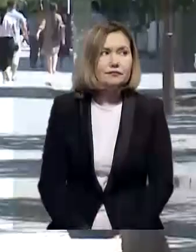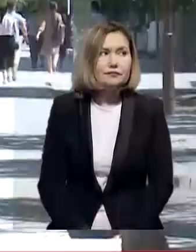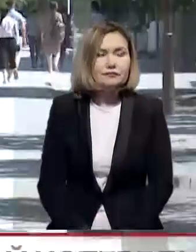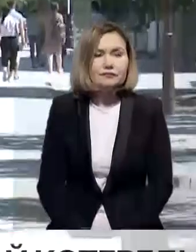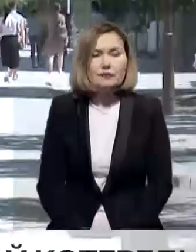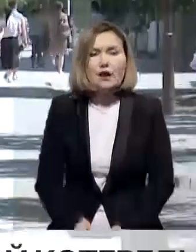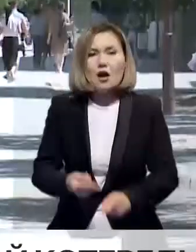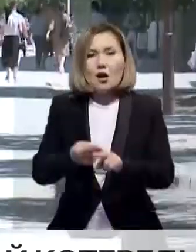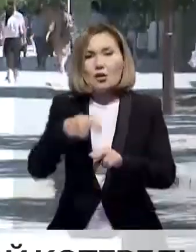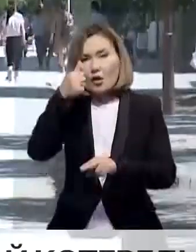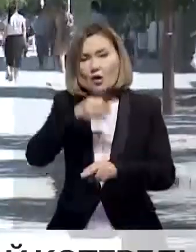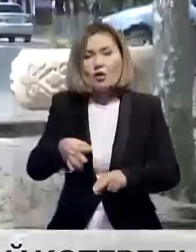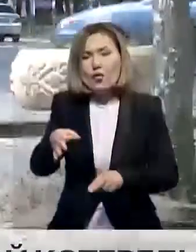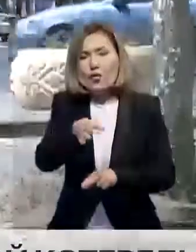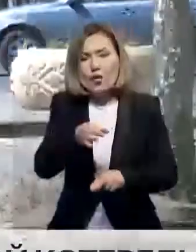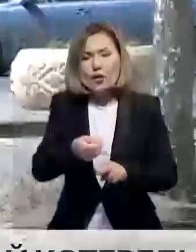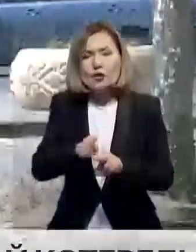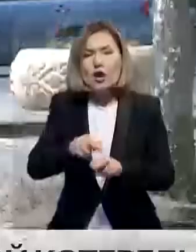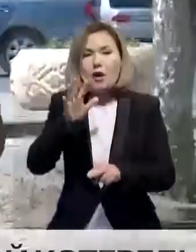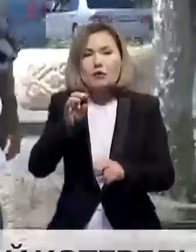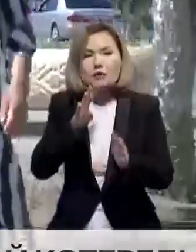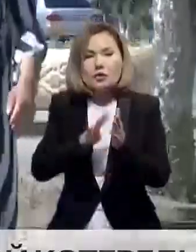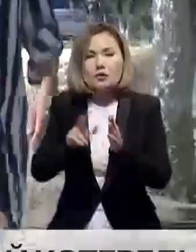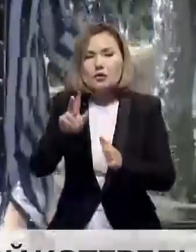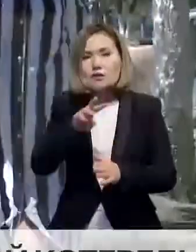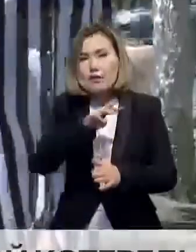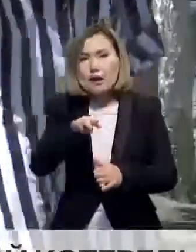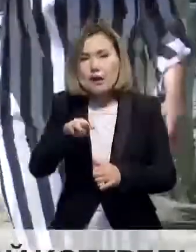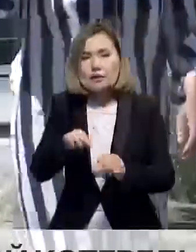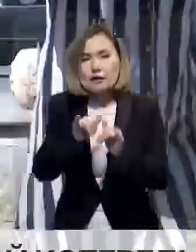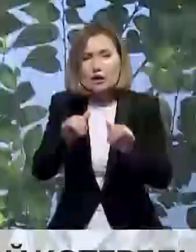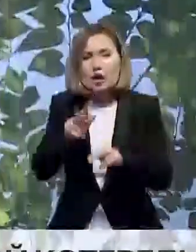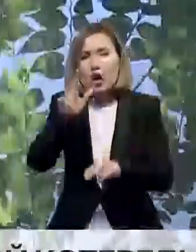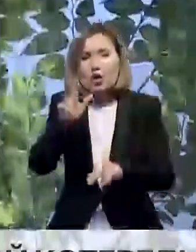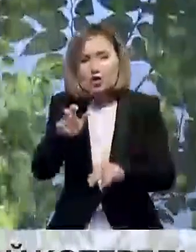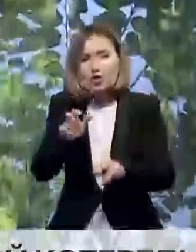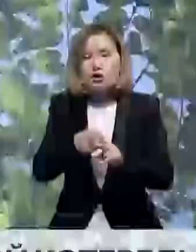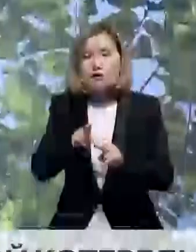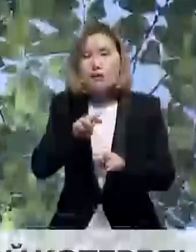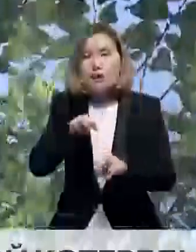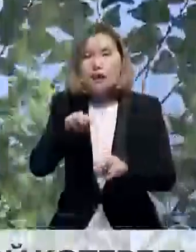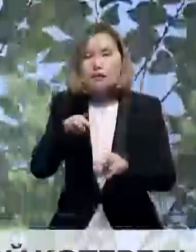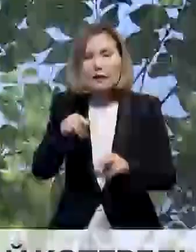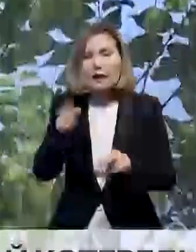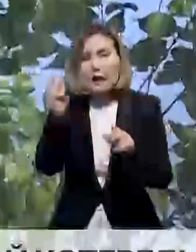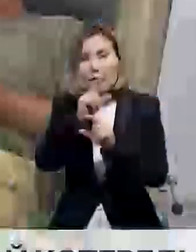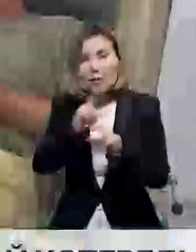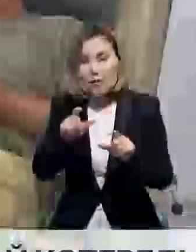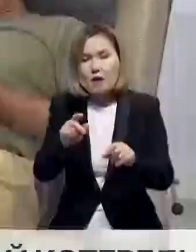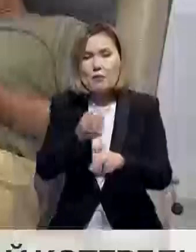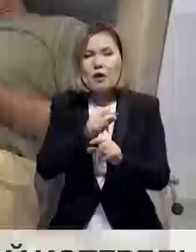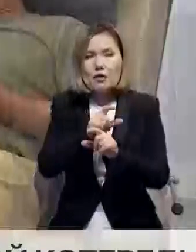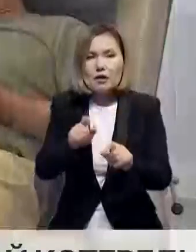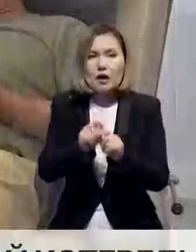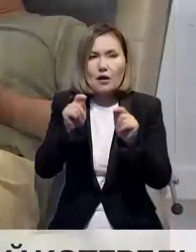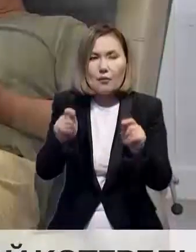Бұйыл обылыс бюджеті 593 миллиард сенге кежетті. Оның 300 миллиардтан астамы әліуметтік салаға бағытталып отыр сәйкесінше, бірқатар жаңа